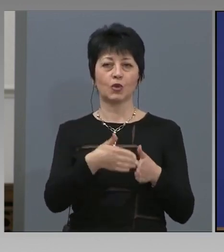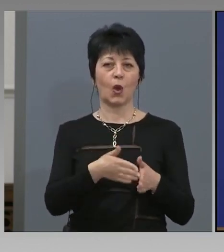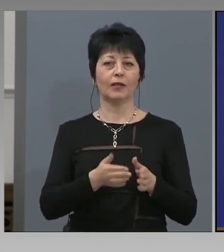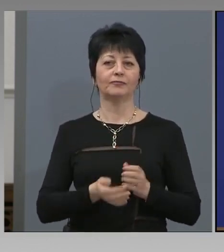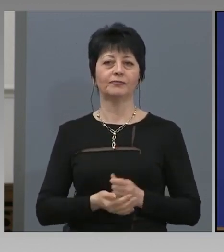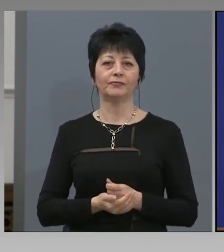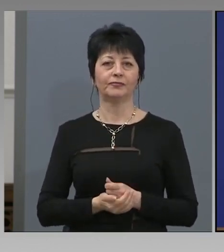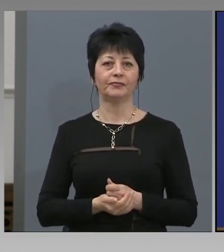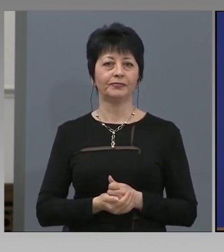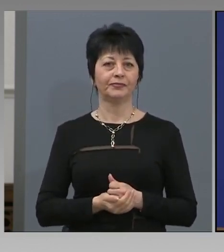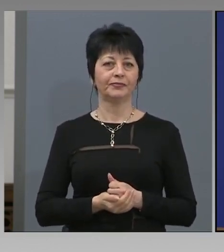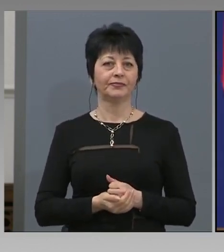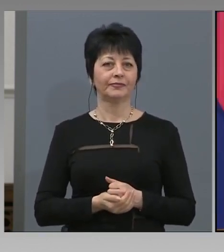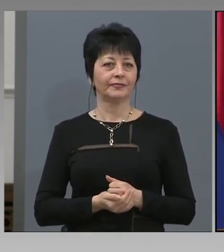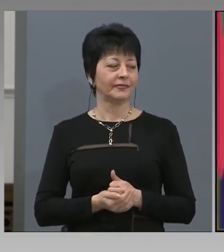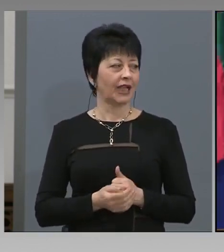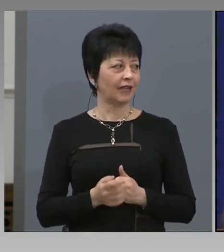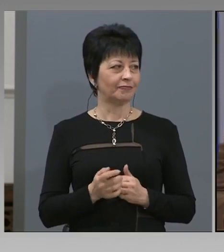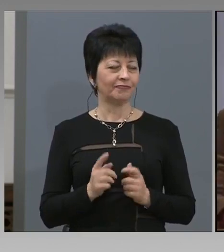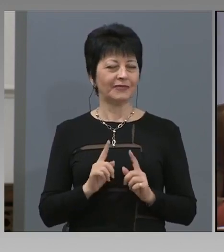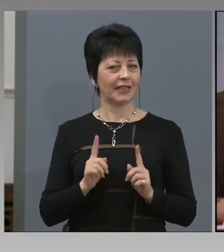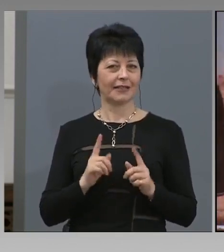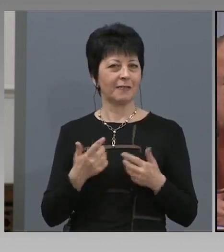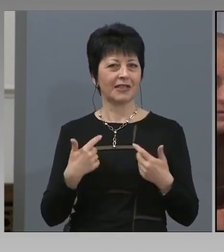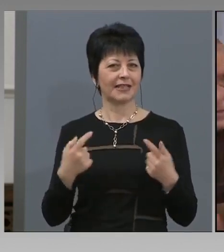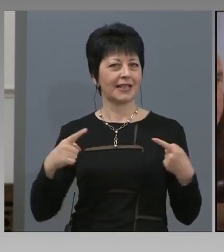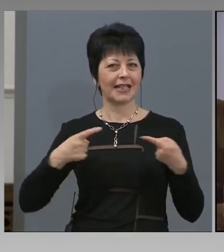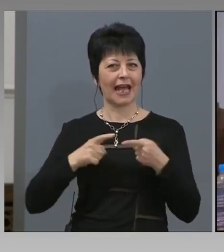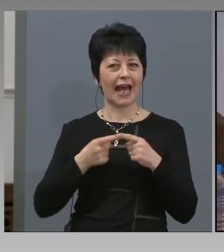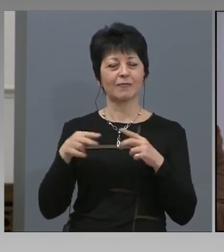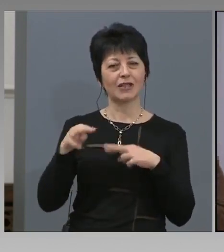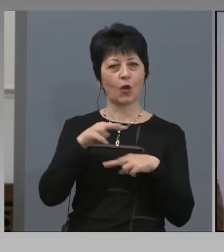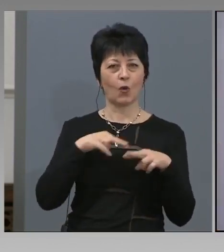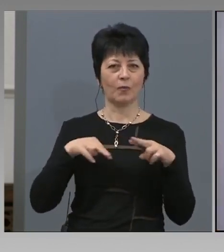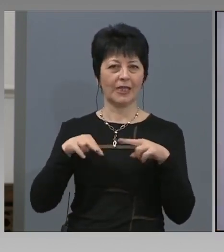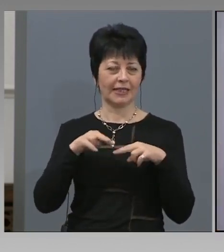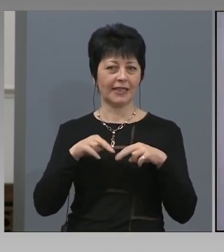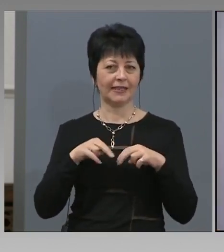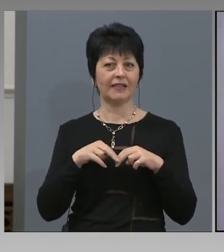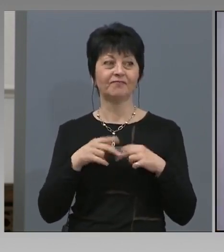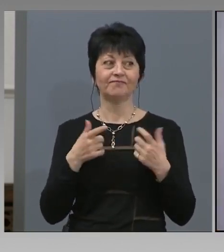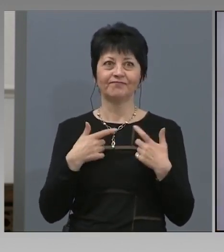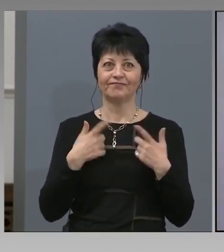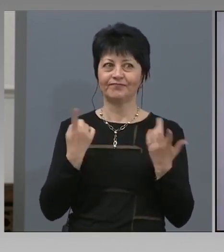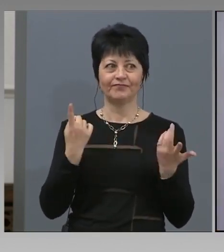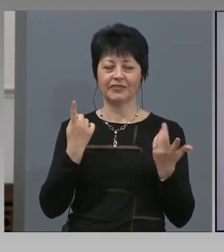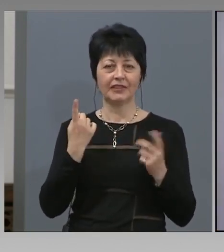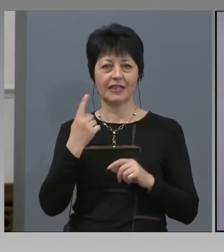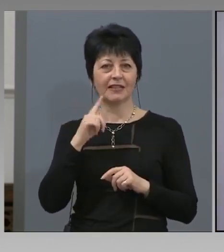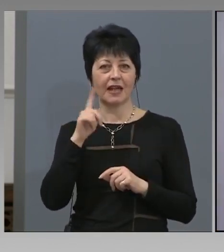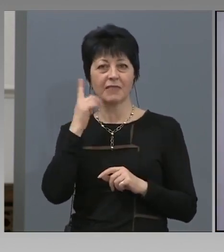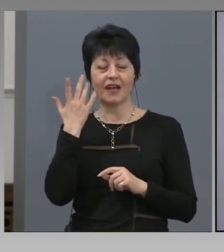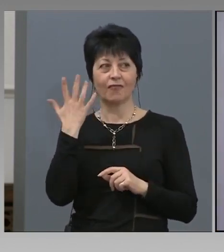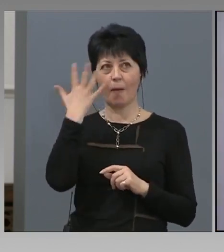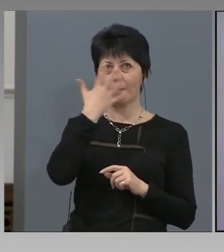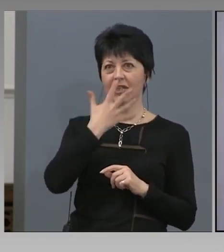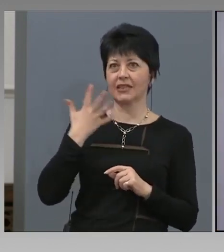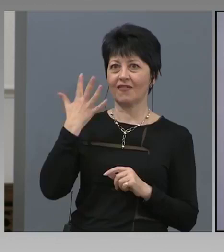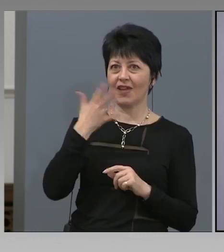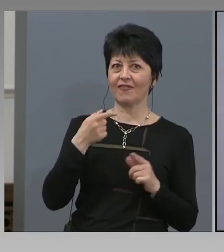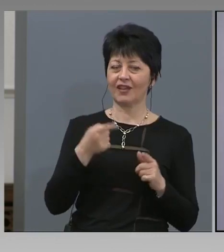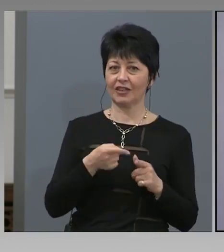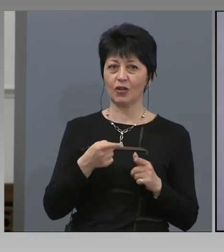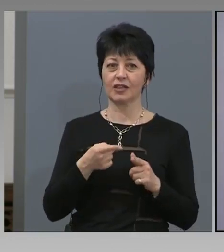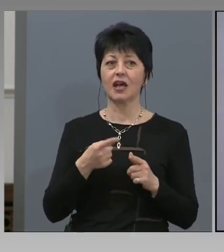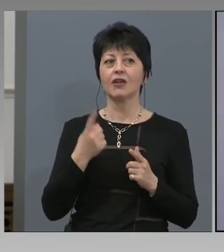И да не се скарам аз с комисията. Няма ясно така, какво ще представлява това фонд. Анонсите от страна на комисията са, че за държавите, които са в най